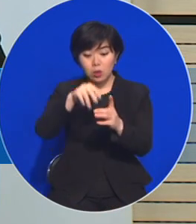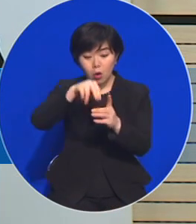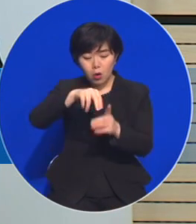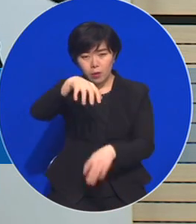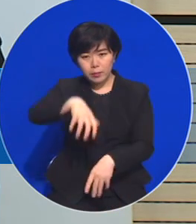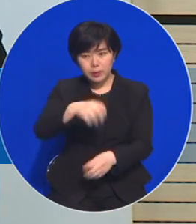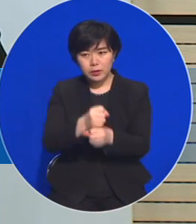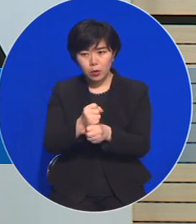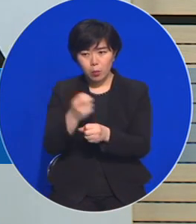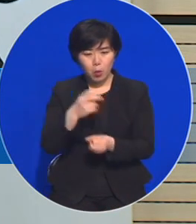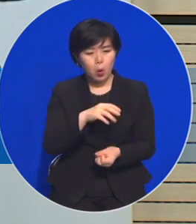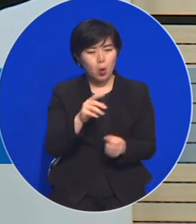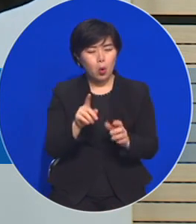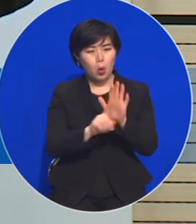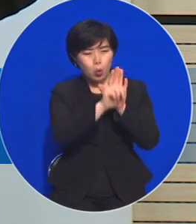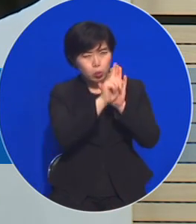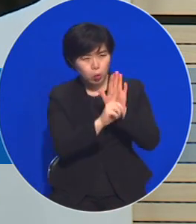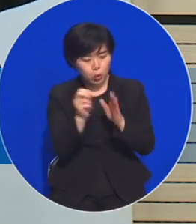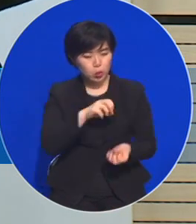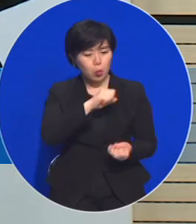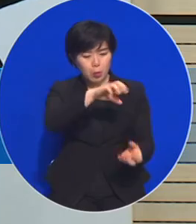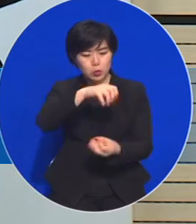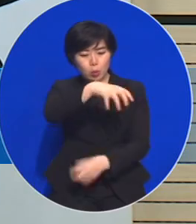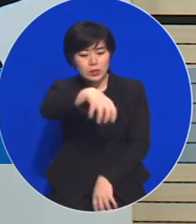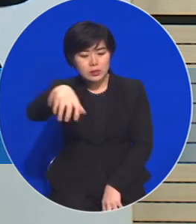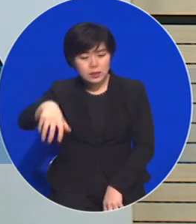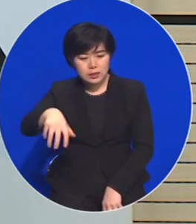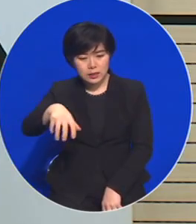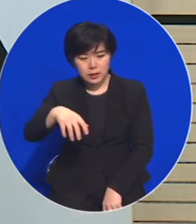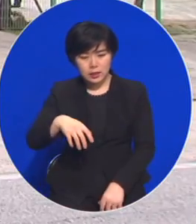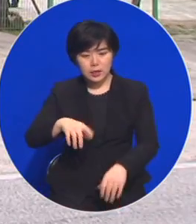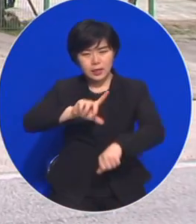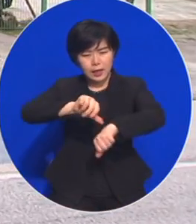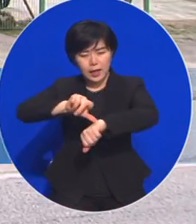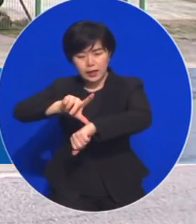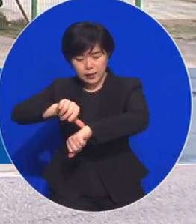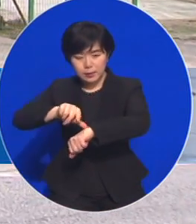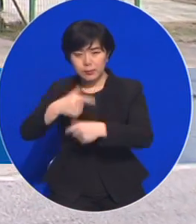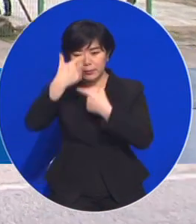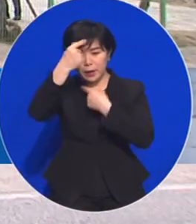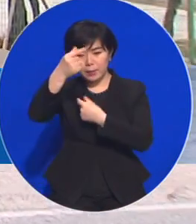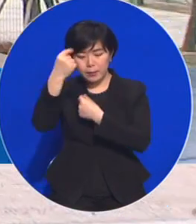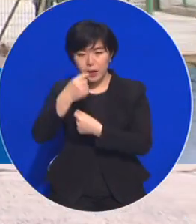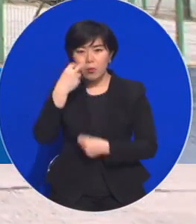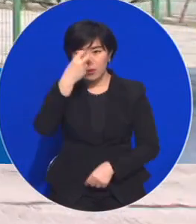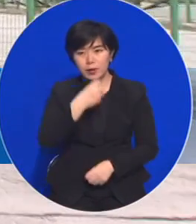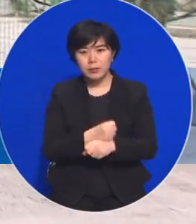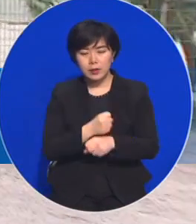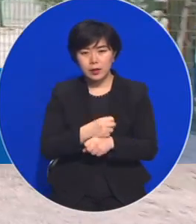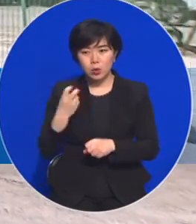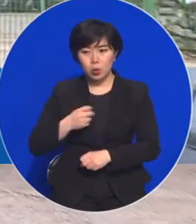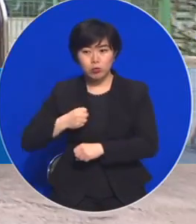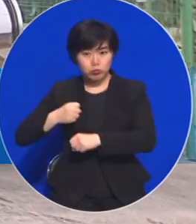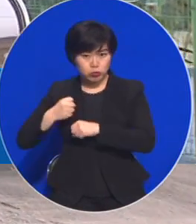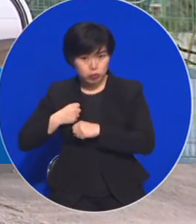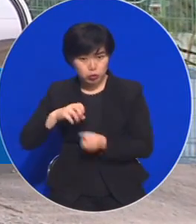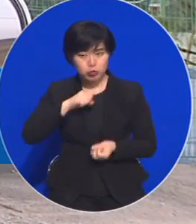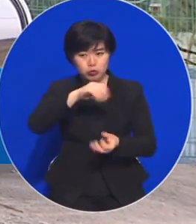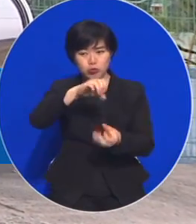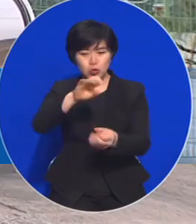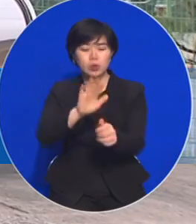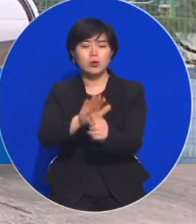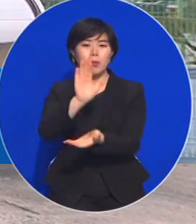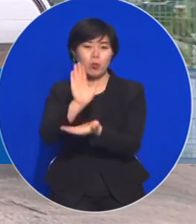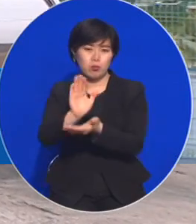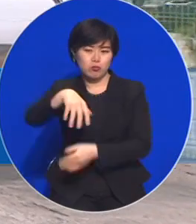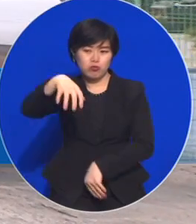배송 위치 추적 등을 실시간으로 관리하도록 하겠습니다. 군은 수송지원본부를 중심으로 안전한 백신